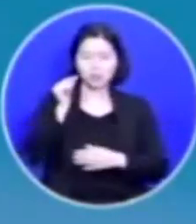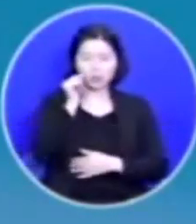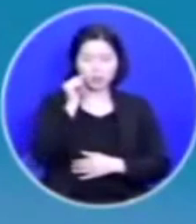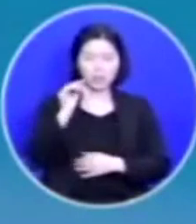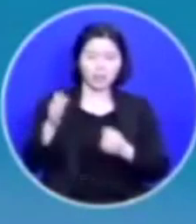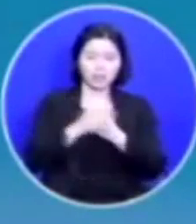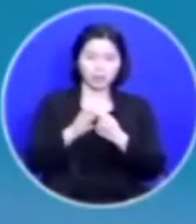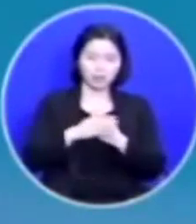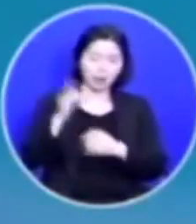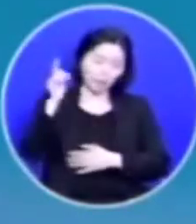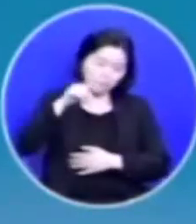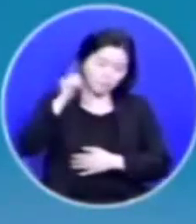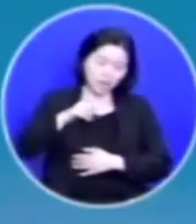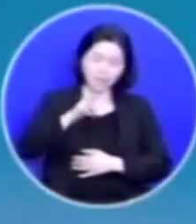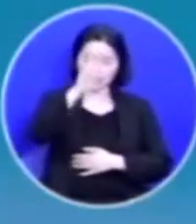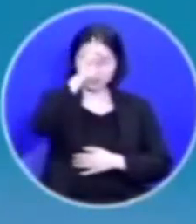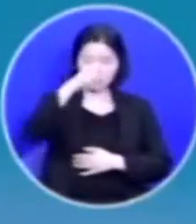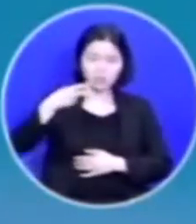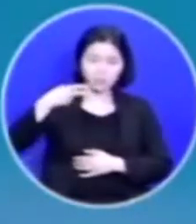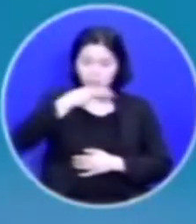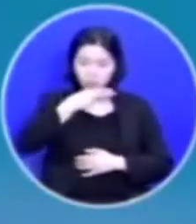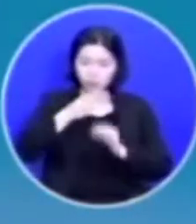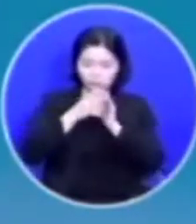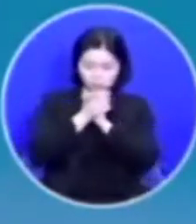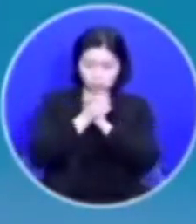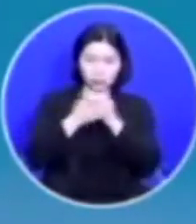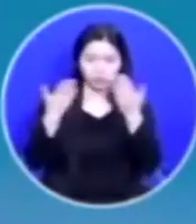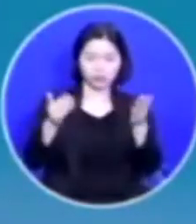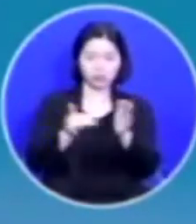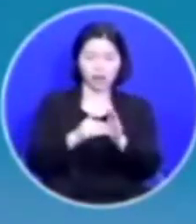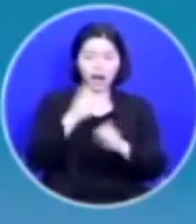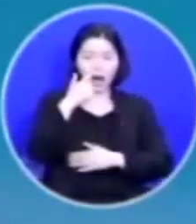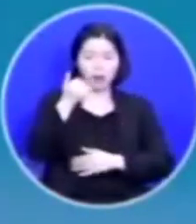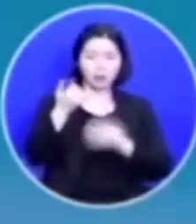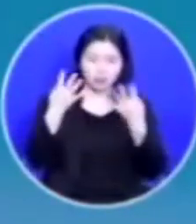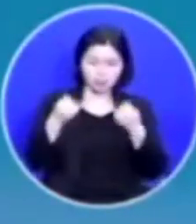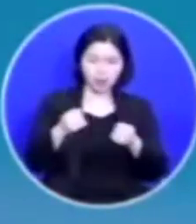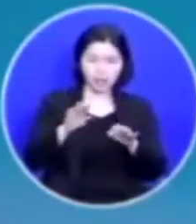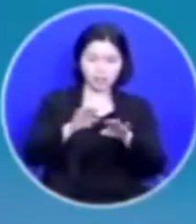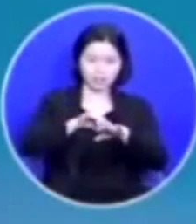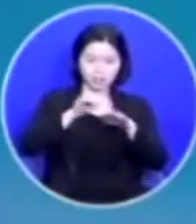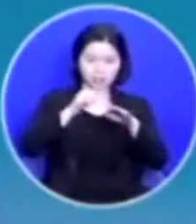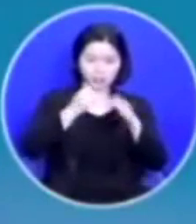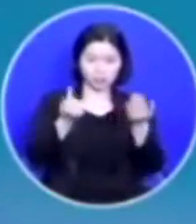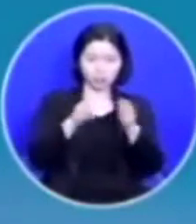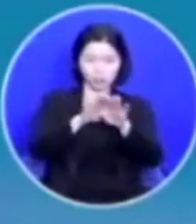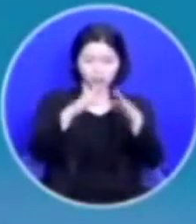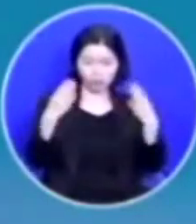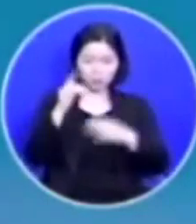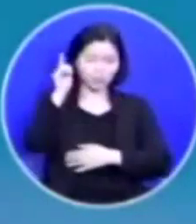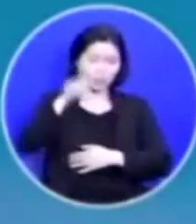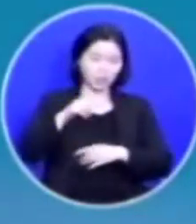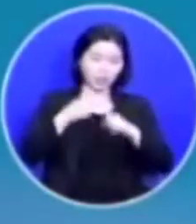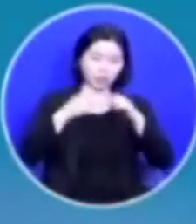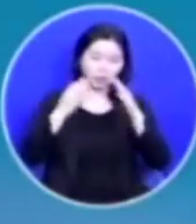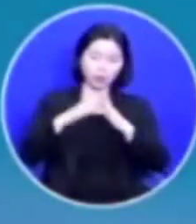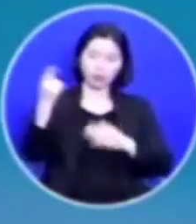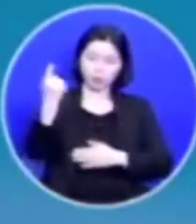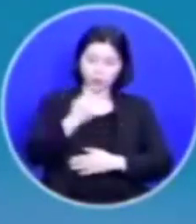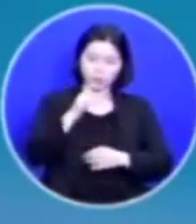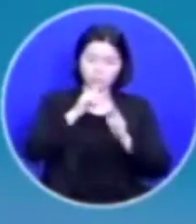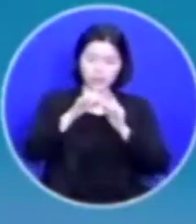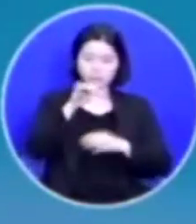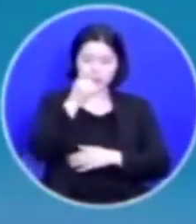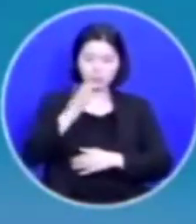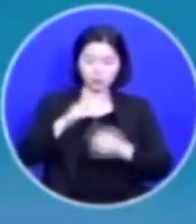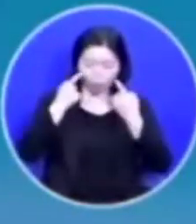매일 점심 금식으로 기도하였습니다 아버지 마음이 많이 열리셔서 내일 교회에 오시겠다고 하셨는데 확실한 답을